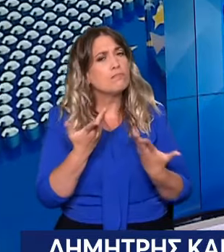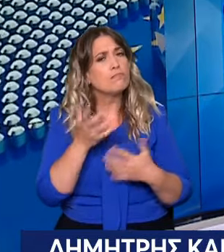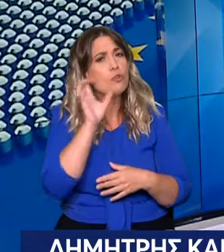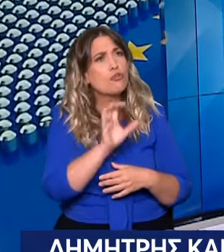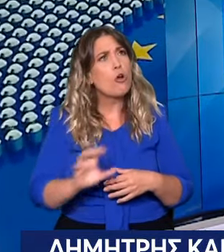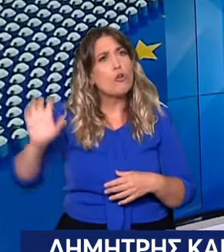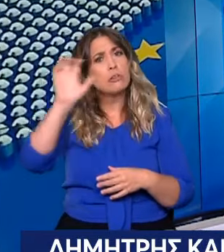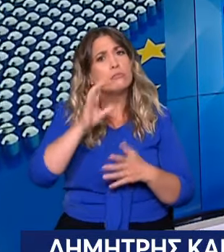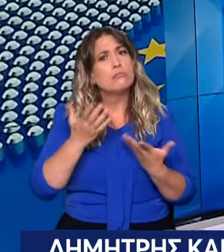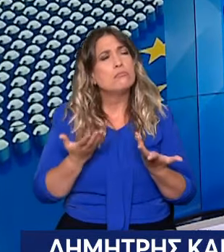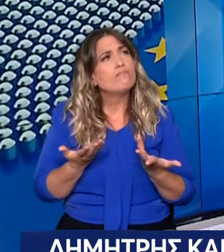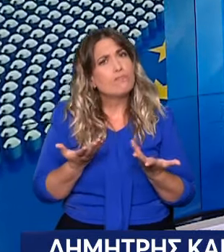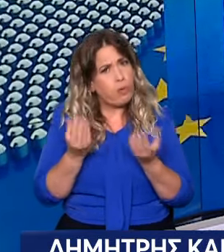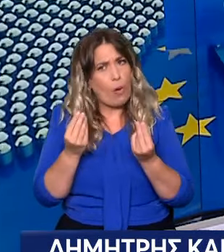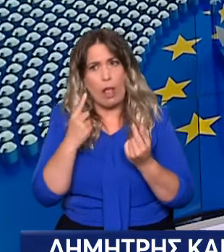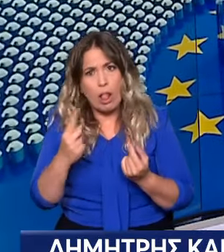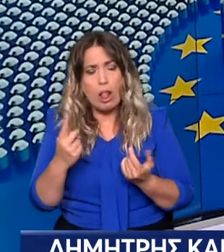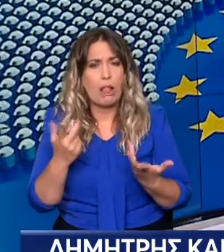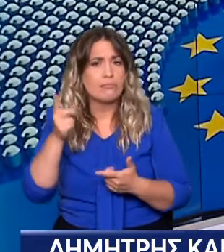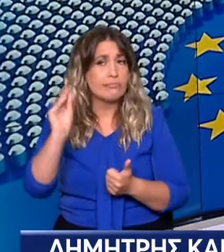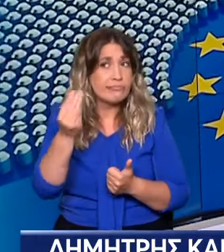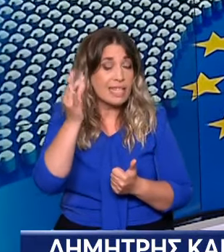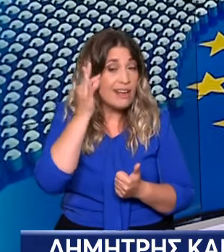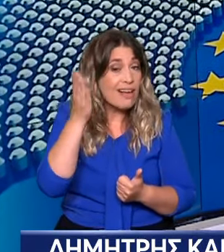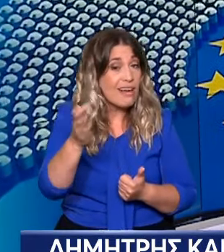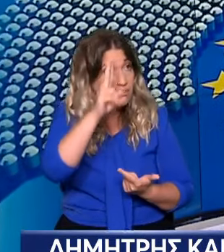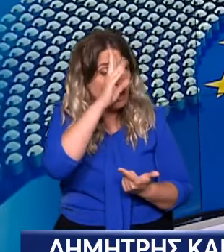Τι η Ευρώπη ξημέρωσε σήμερα? Τι θα γίνει στη Γαλλία, στη Γερμανία?